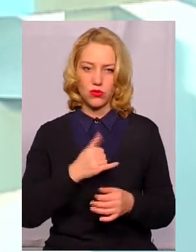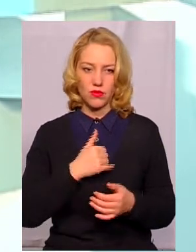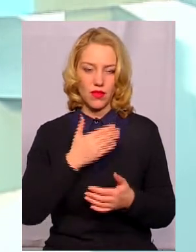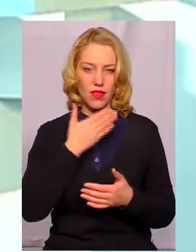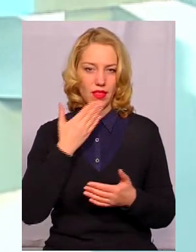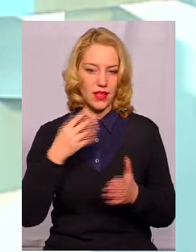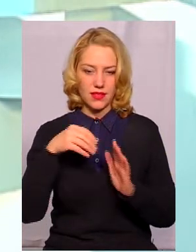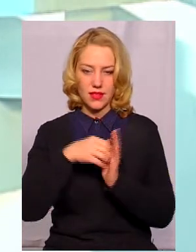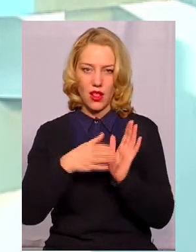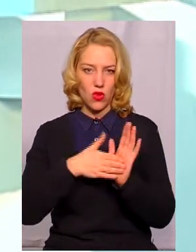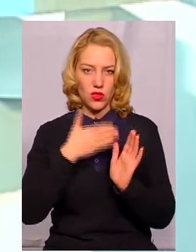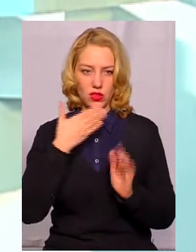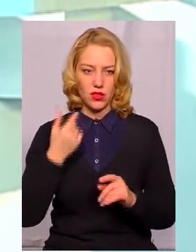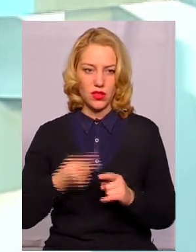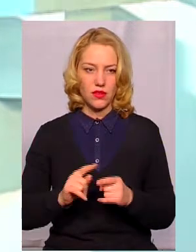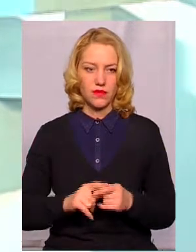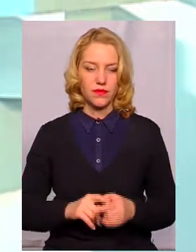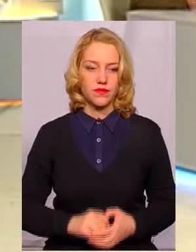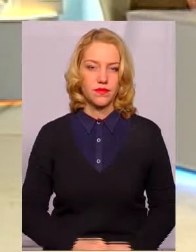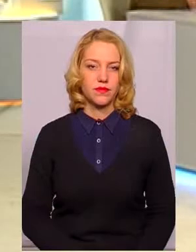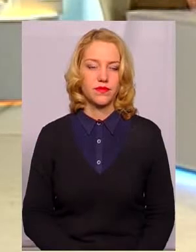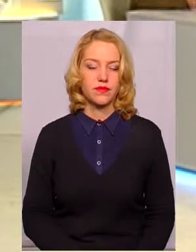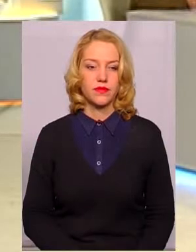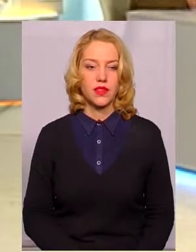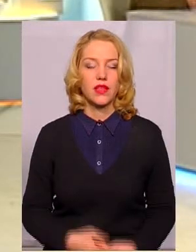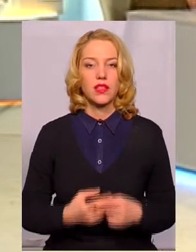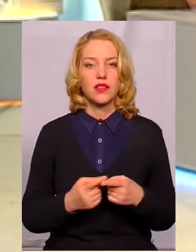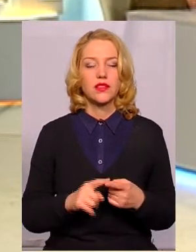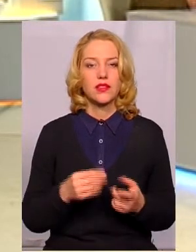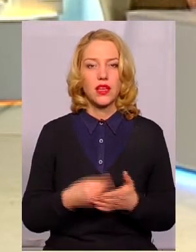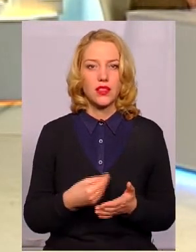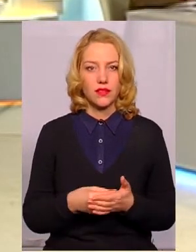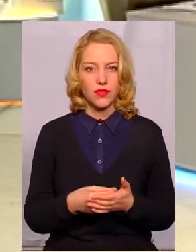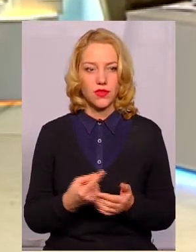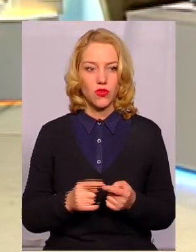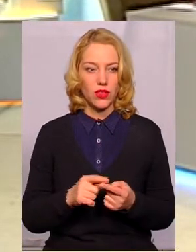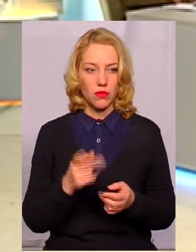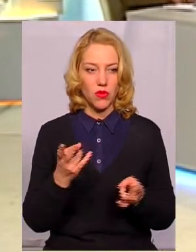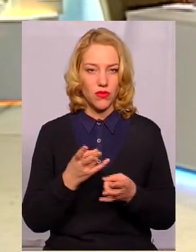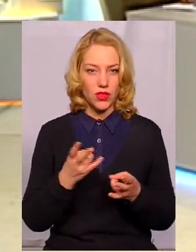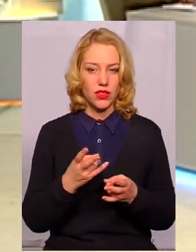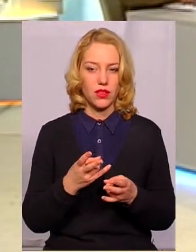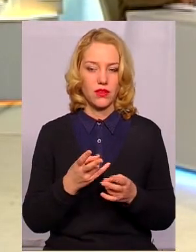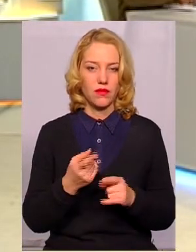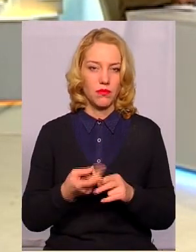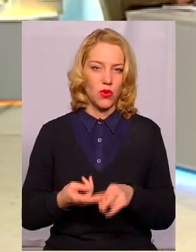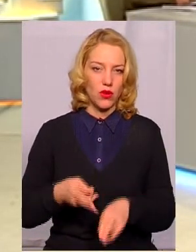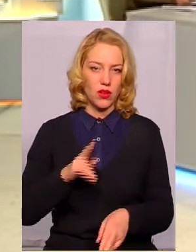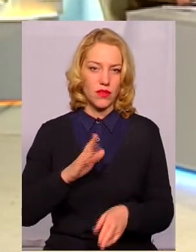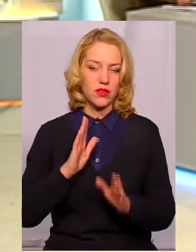заложено. Тобто нульовий показник. Ці тарифи мають покривати тільки